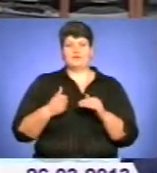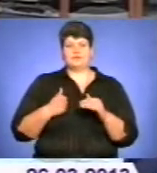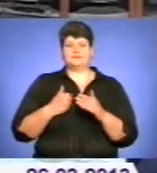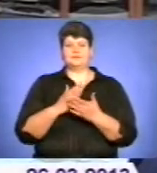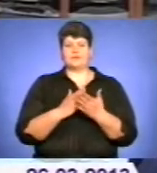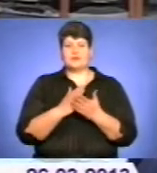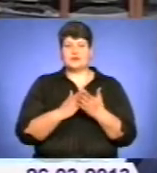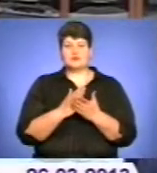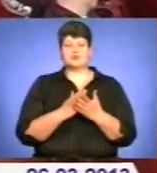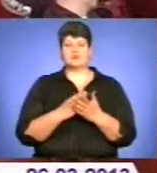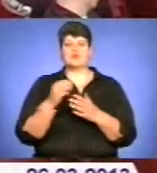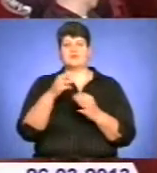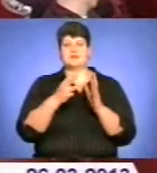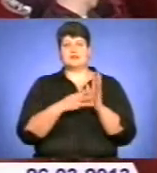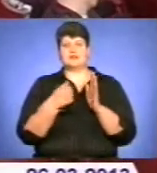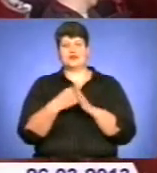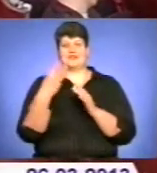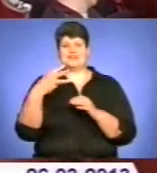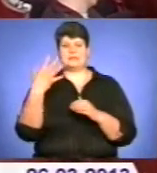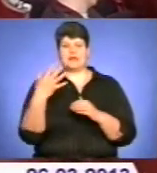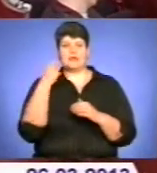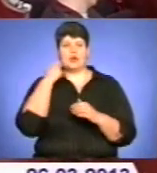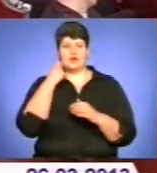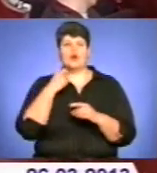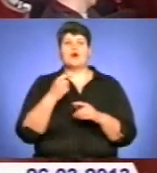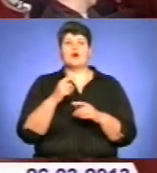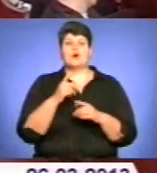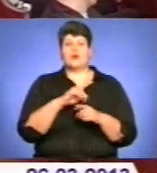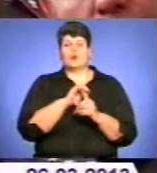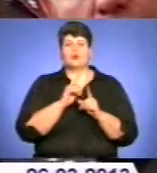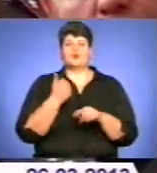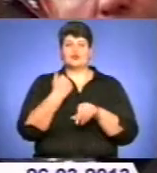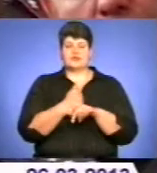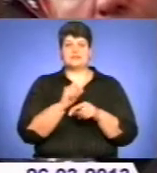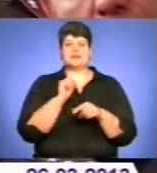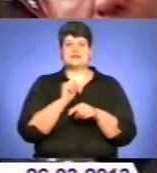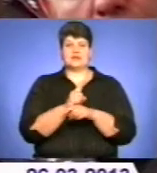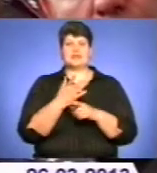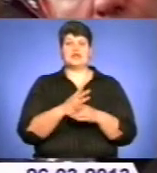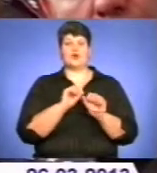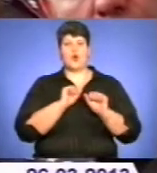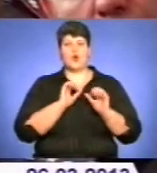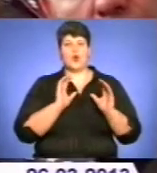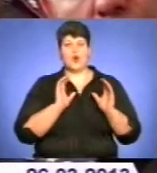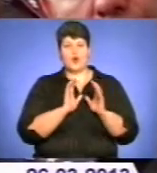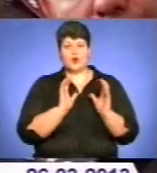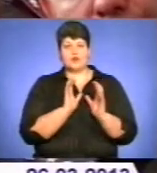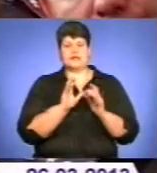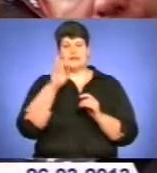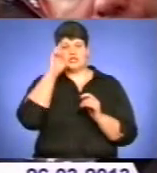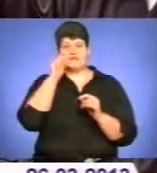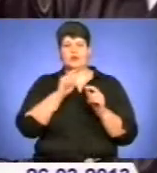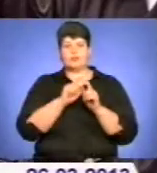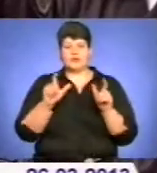18 до 35 років. Основними завданнями внутрішніх військ є охорона та оборона державних об'єктів, боротьба із